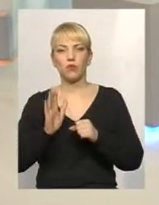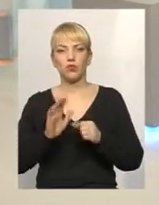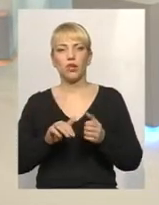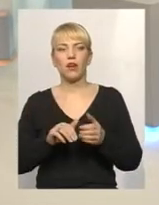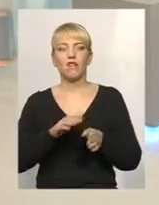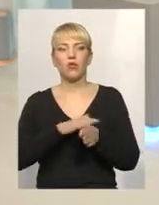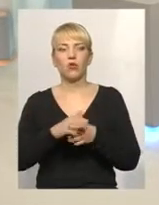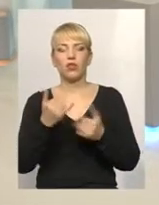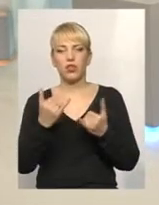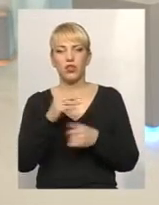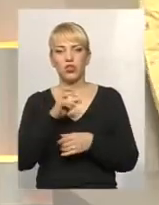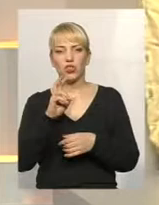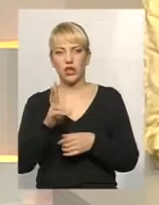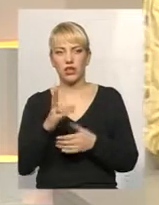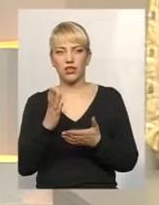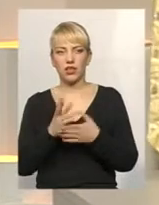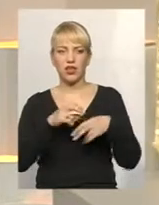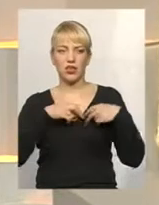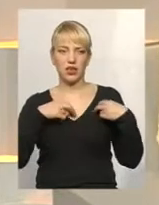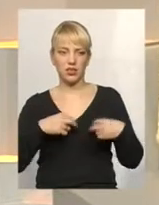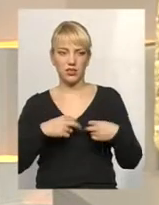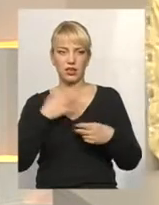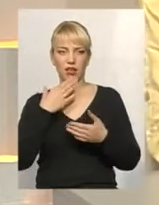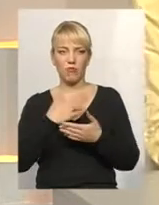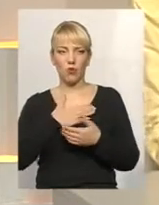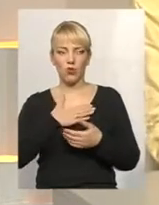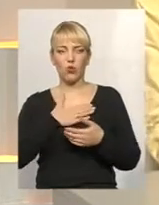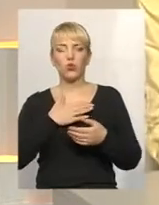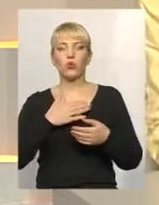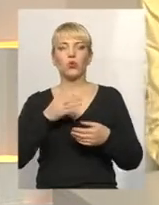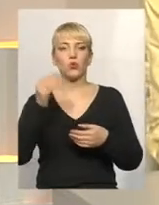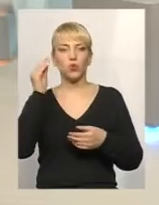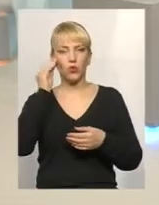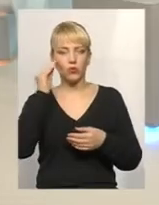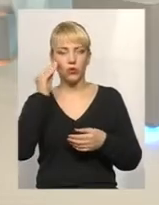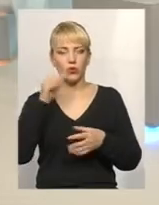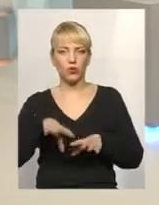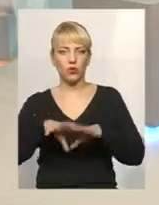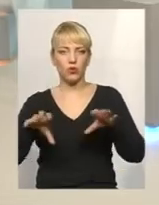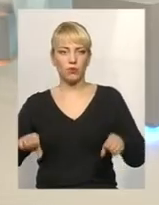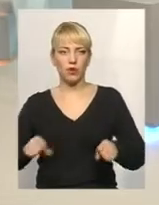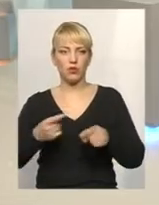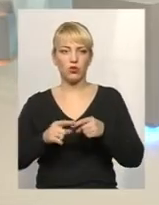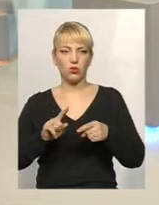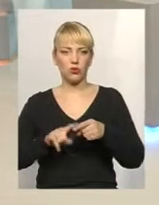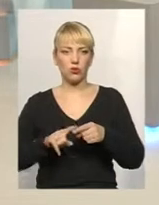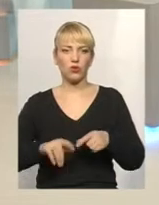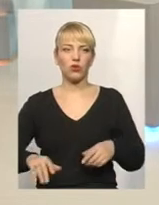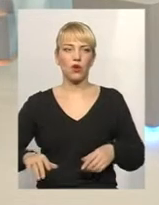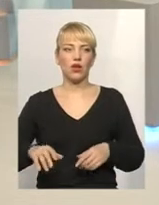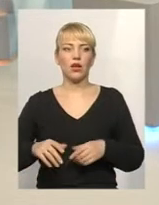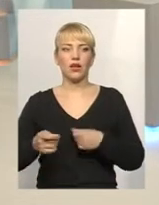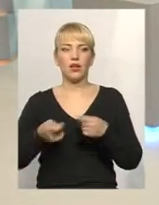нинішні жеки, існує ризик, на мою думку, узурпації отого ринку житлово-комунальних